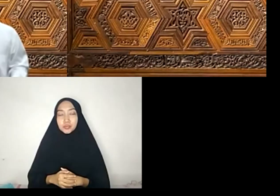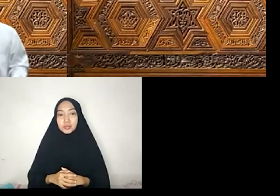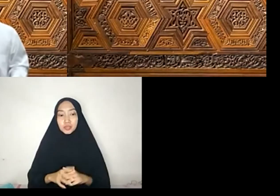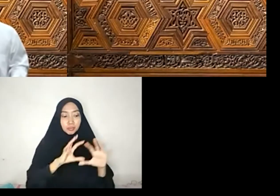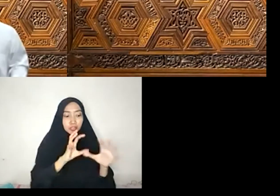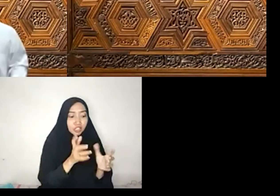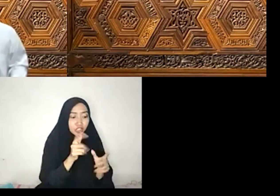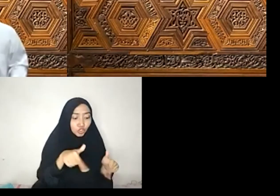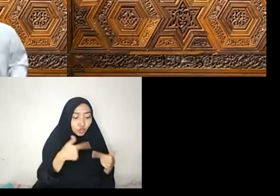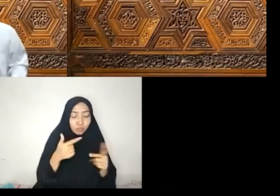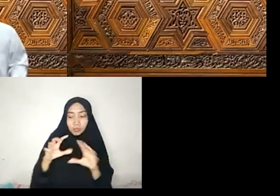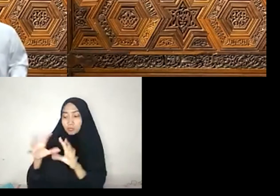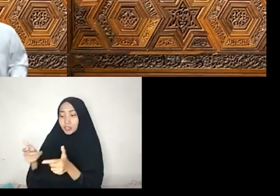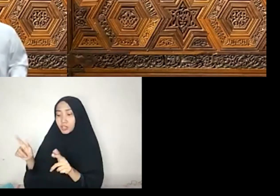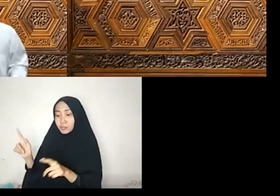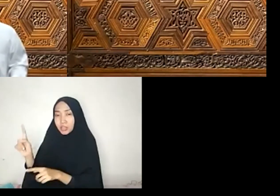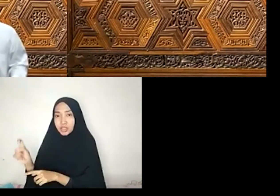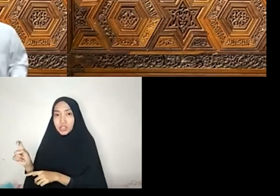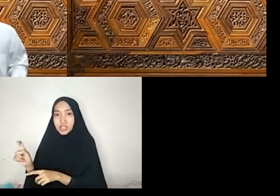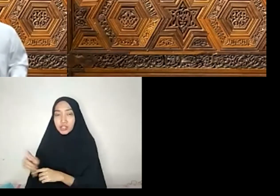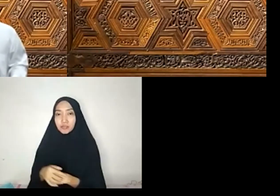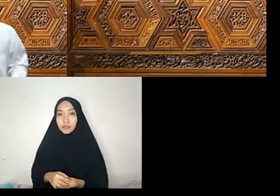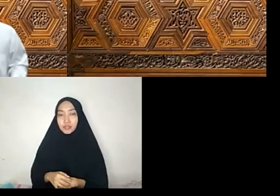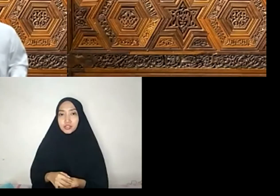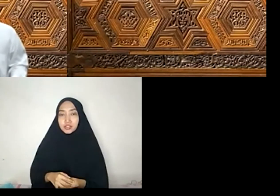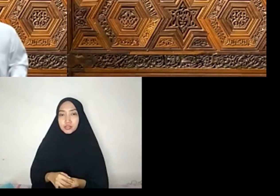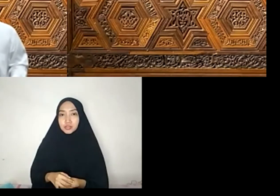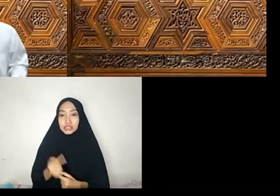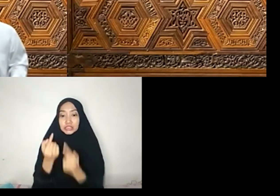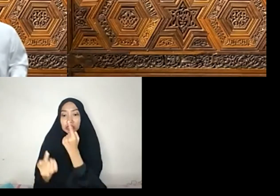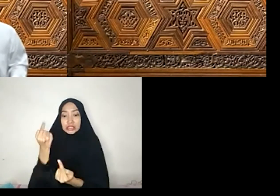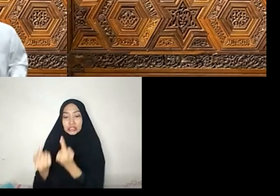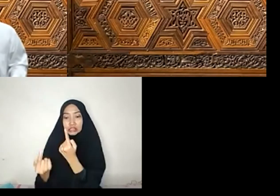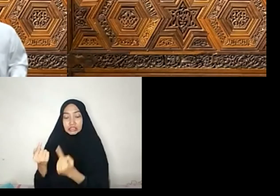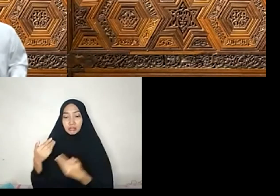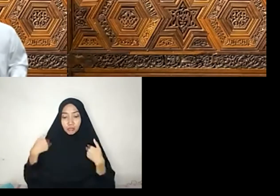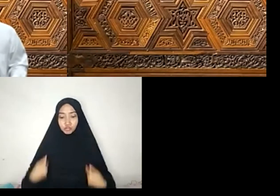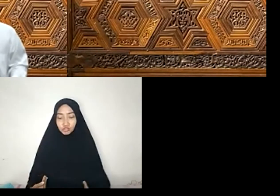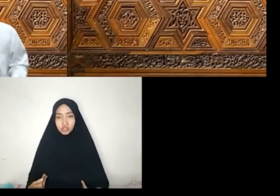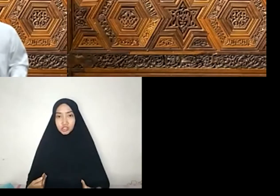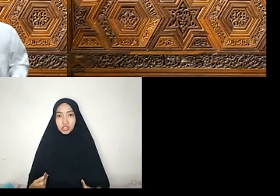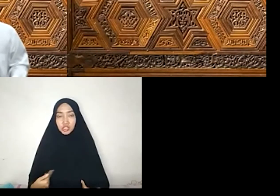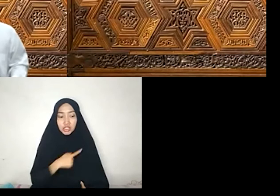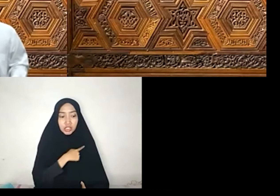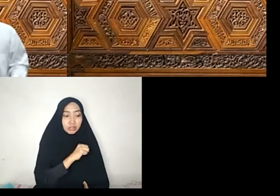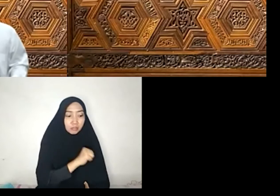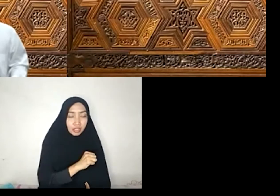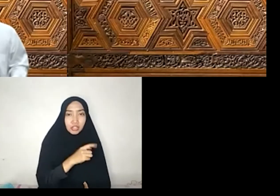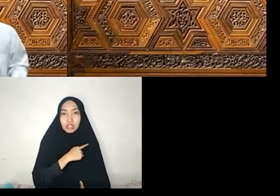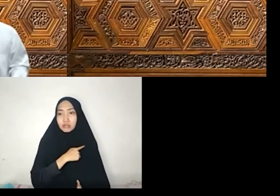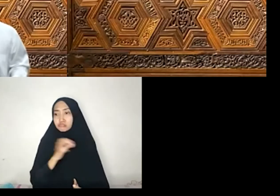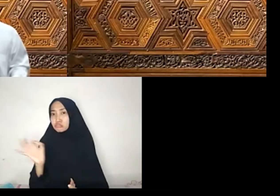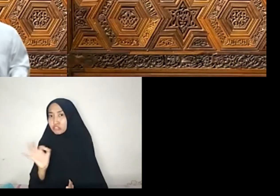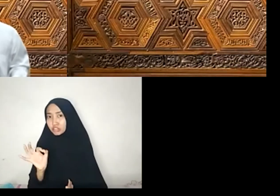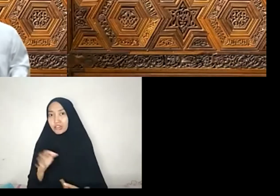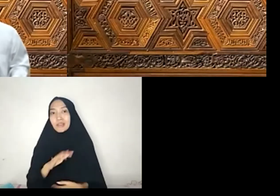mati, jin, manusia yang beriman dan yang tidak beriman dan seluruh mahluk Allah